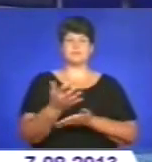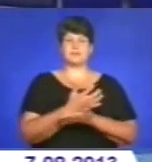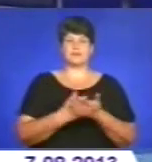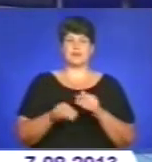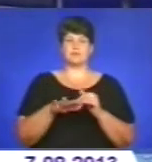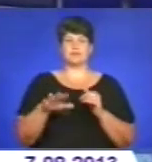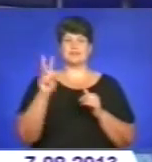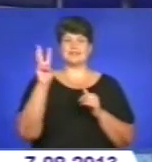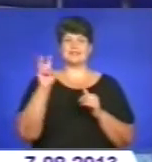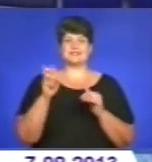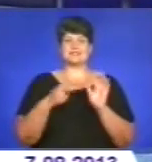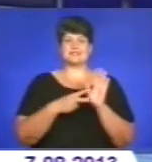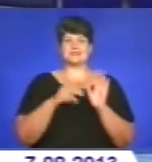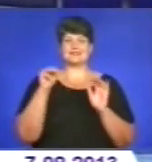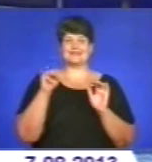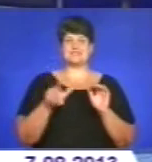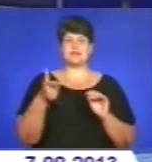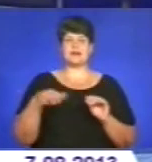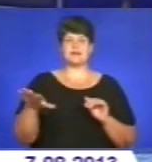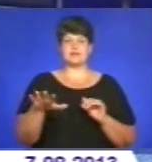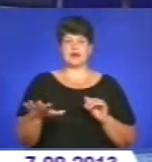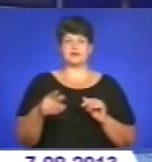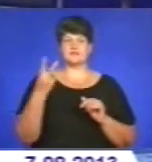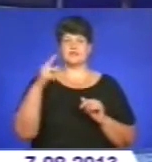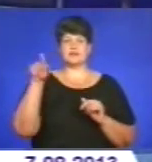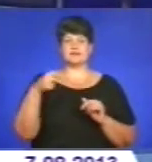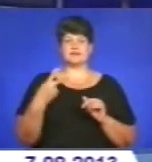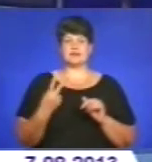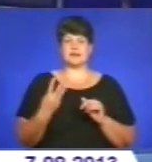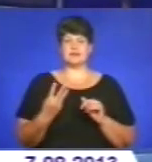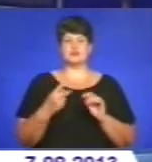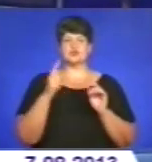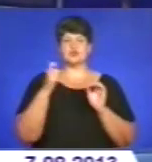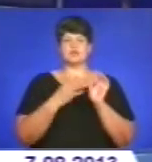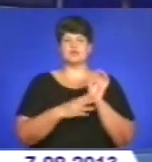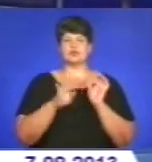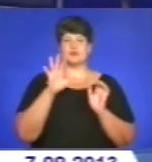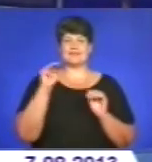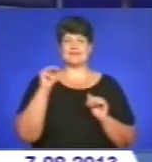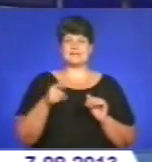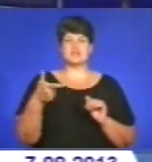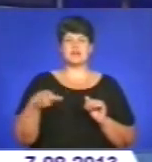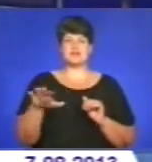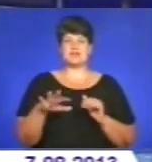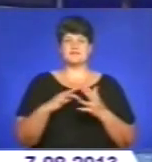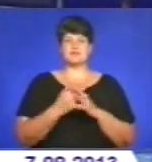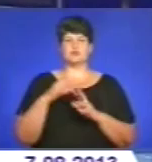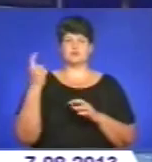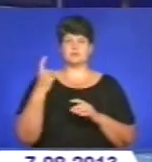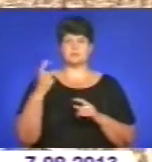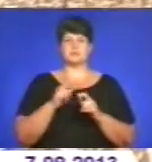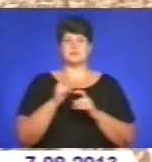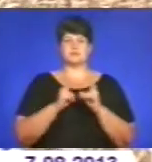307 тисяч гектарів. З них майже дві третини або майже 195 тисяч гектарів у сільгоспідприємствах краю.